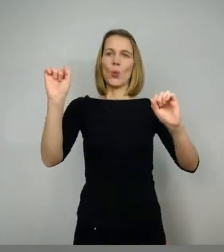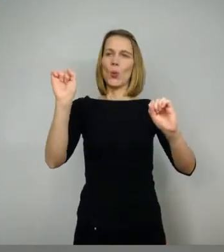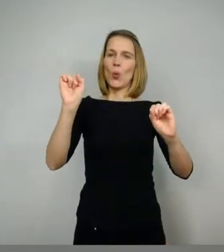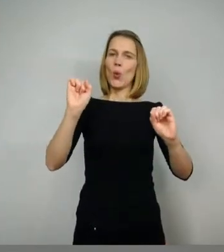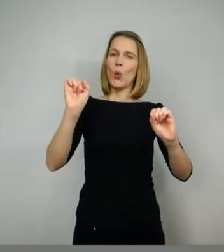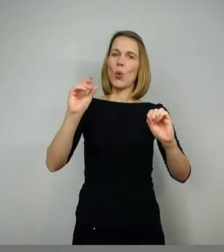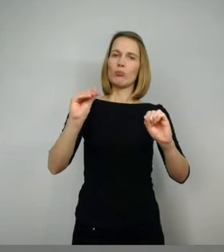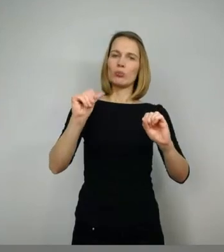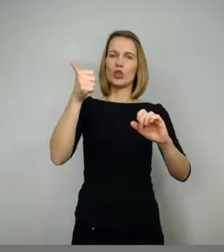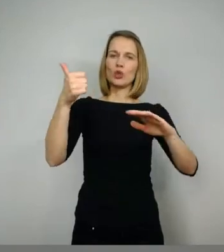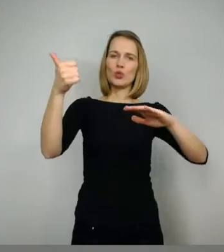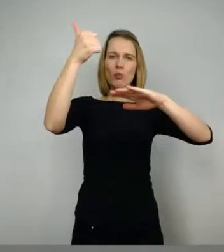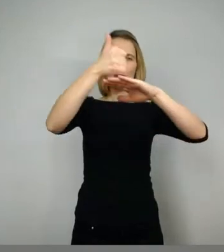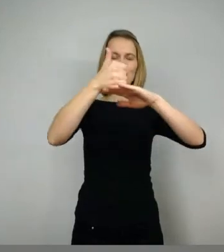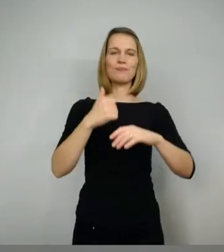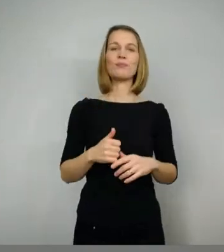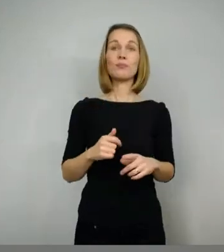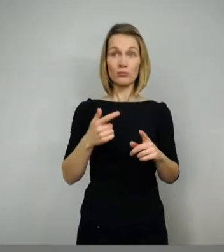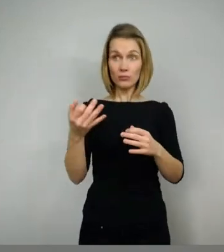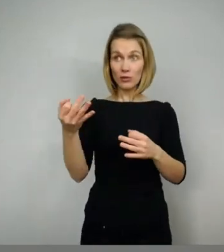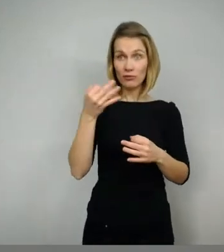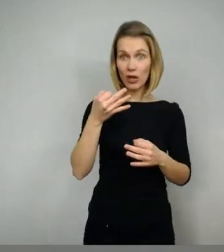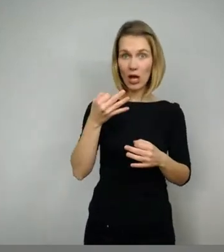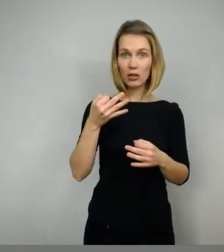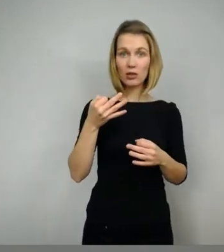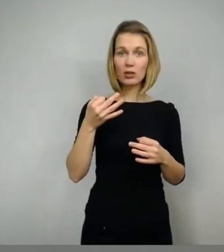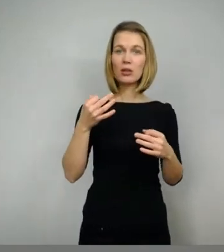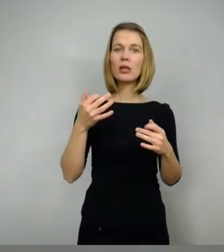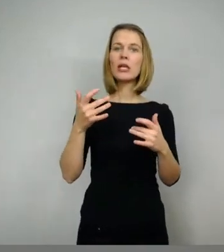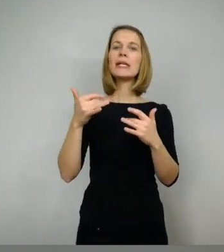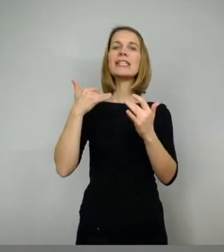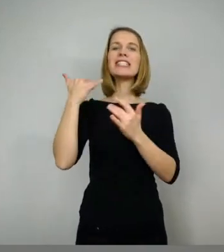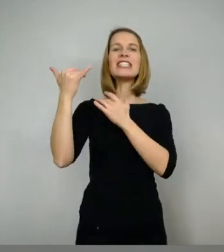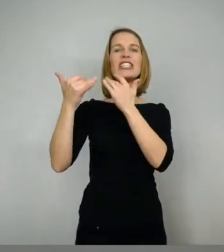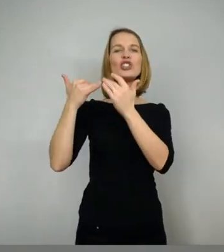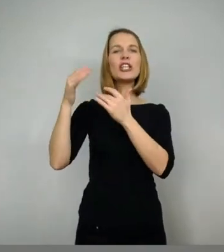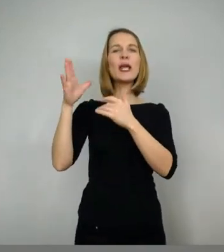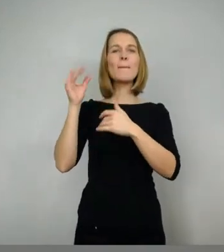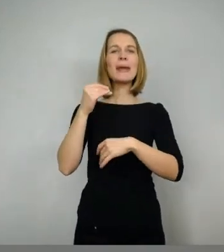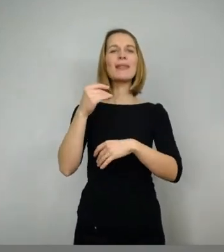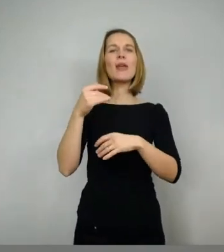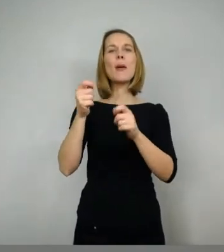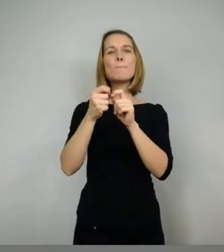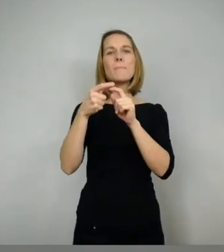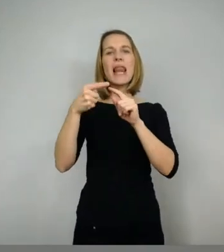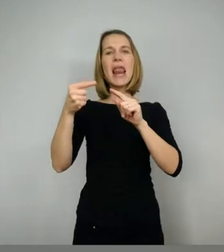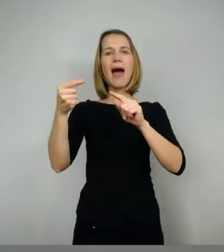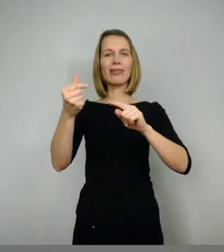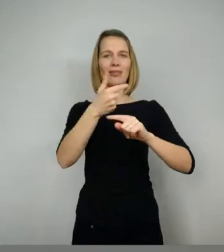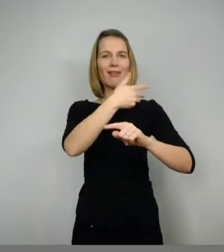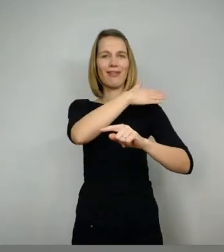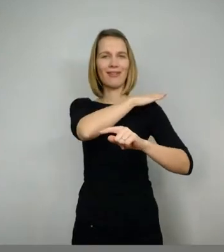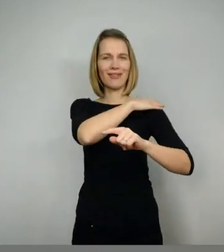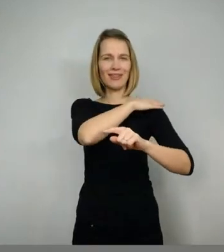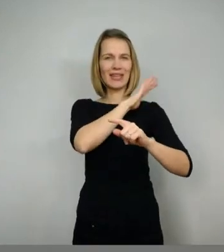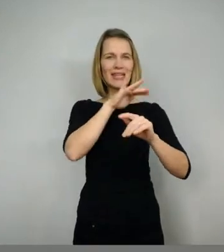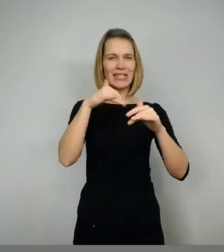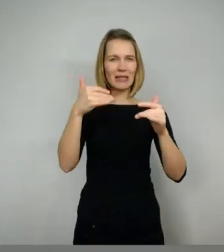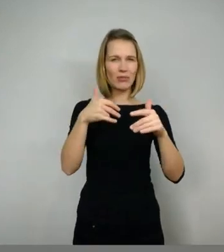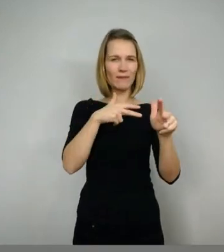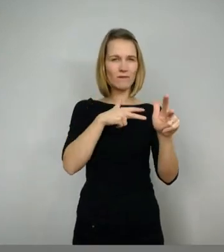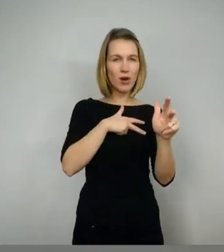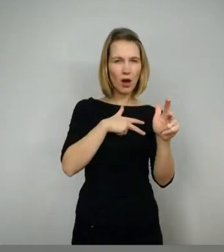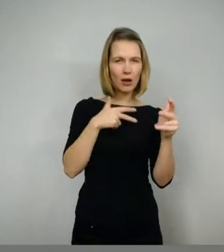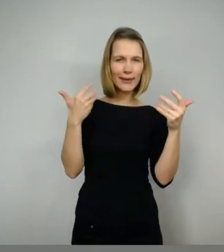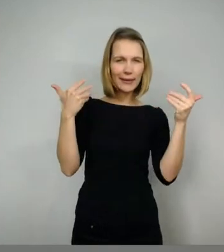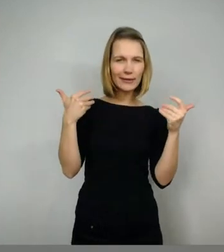und dem Blut irgendwie einen realen Hintergrund? Manchmal gibt es sowas ja, dass die Forschung herausgefunden hat, es gab mal sowas Ähnliches sozusagen in der Realität. Weiß man da